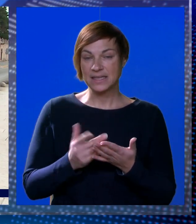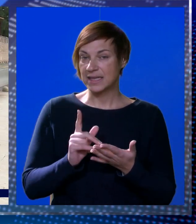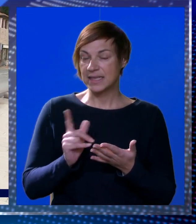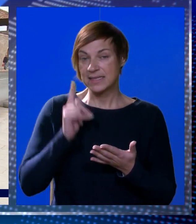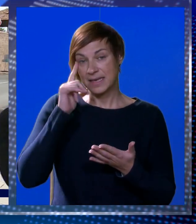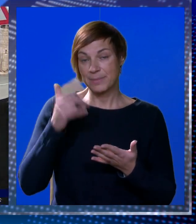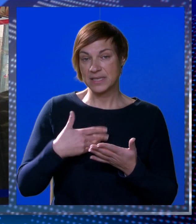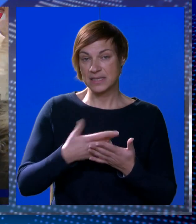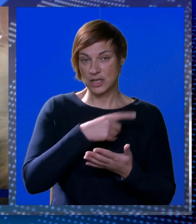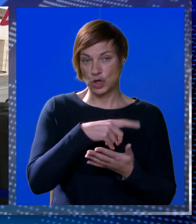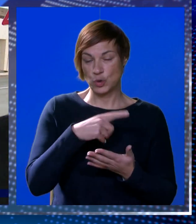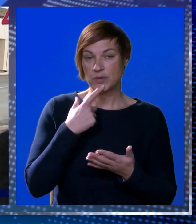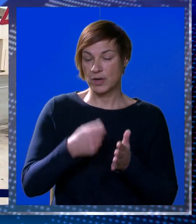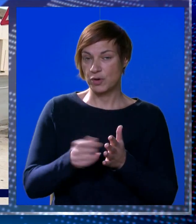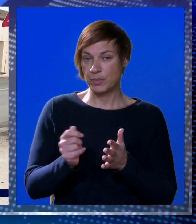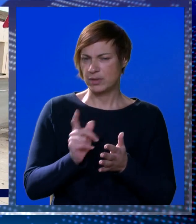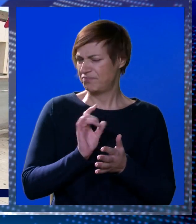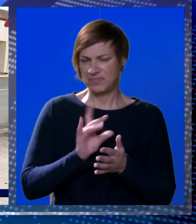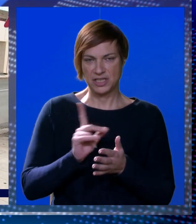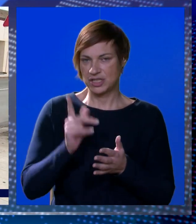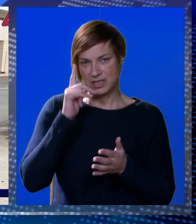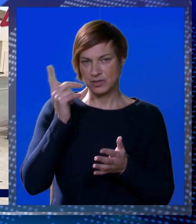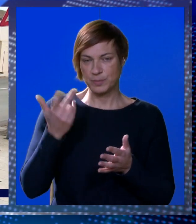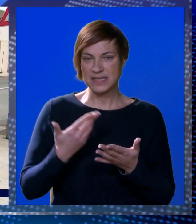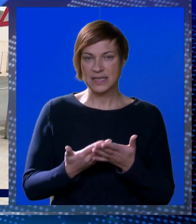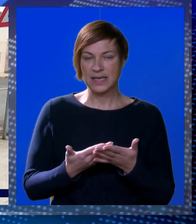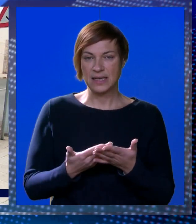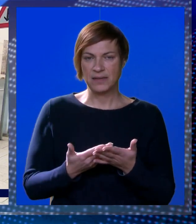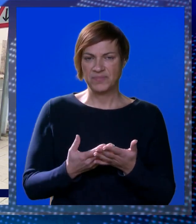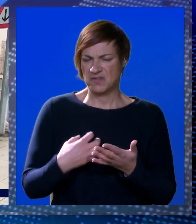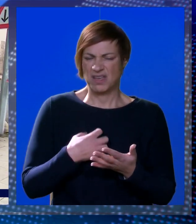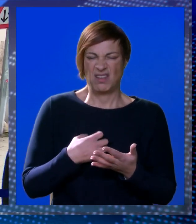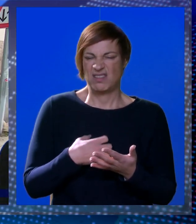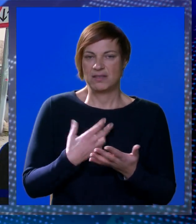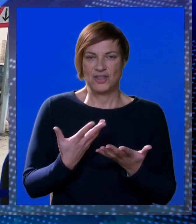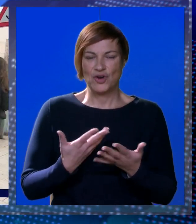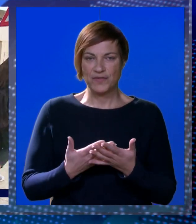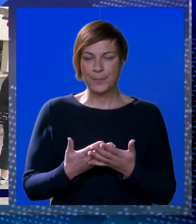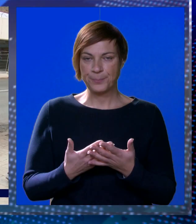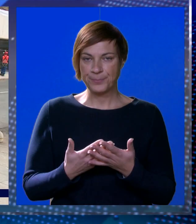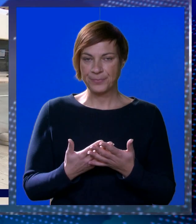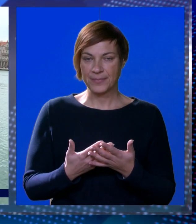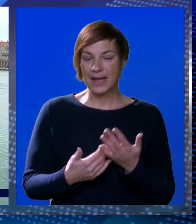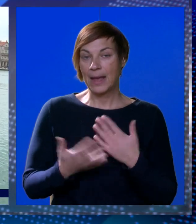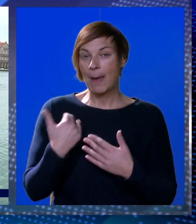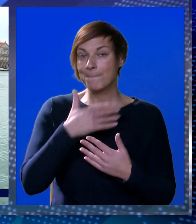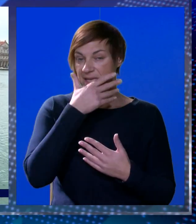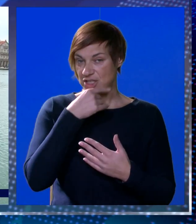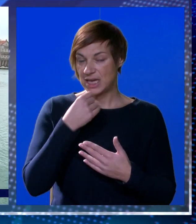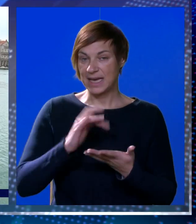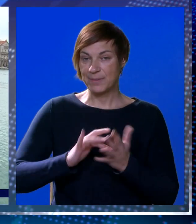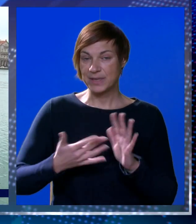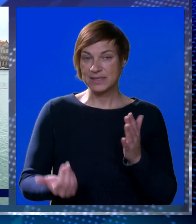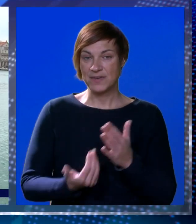se nije mislilo o tome? Ne, ništa nisu mislili. Ovo je katastrofa. Biće